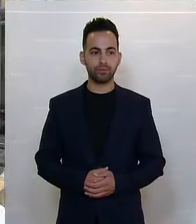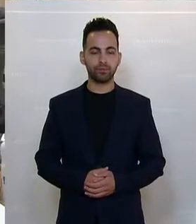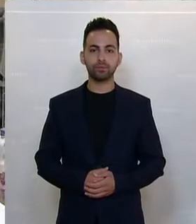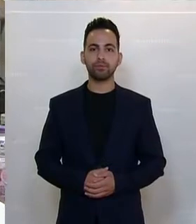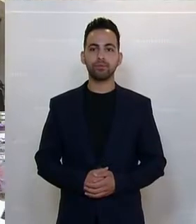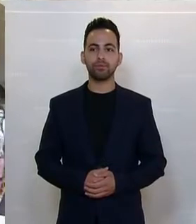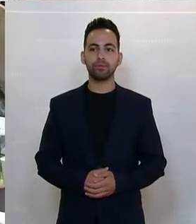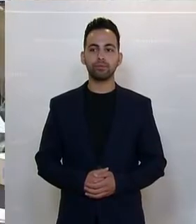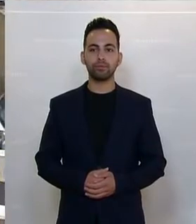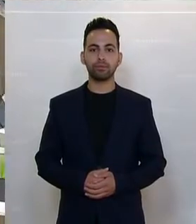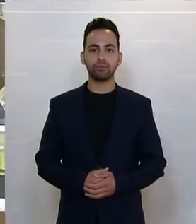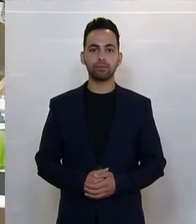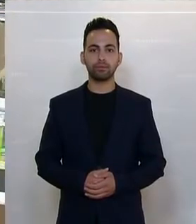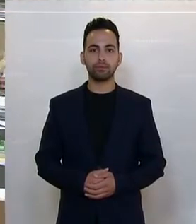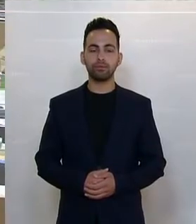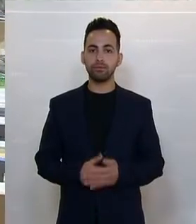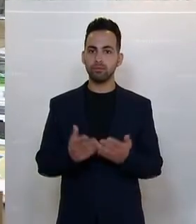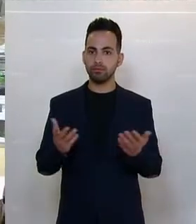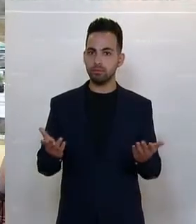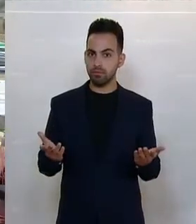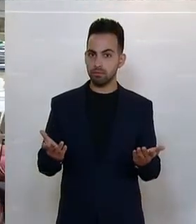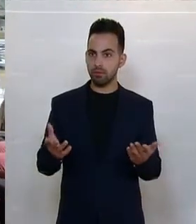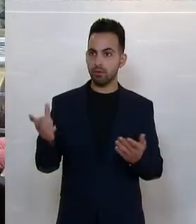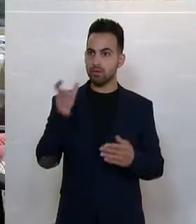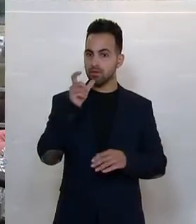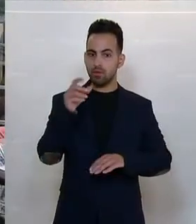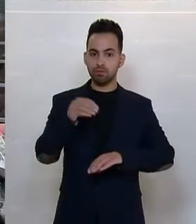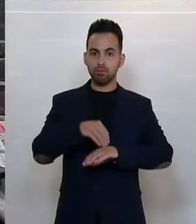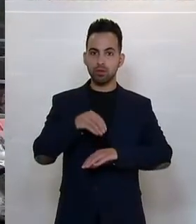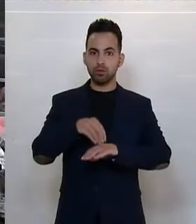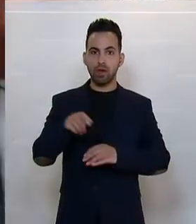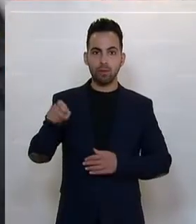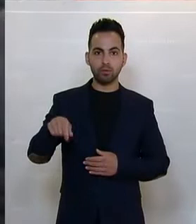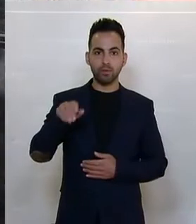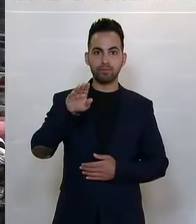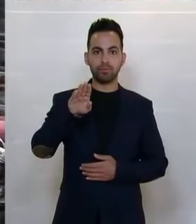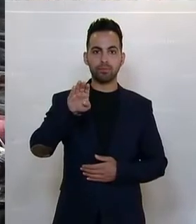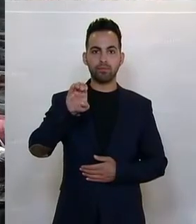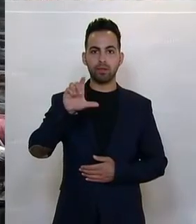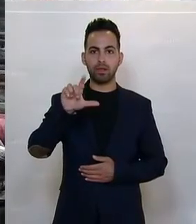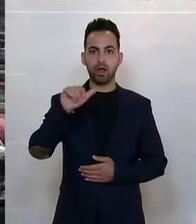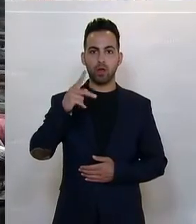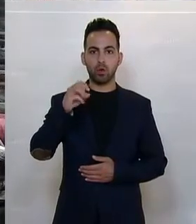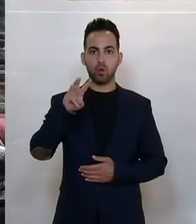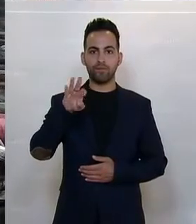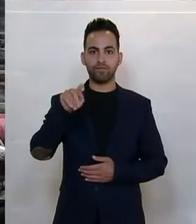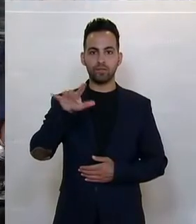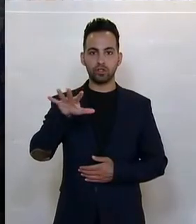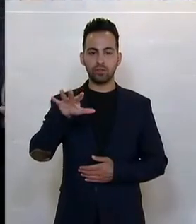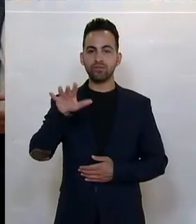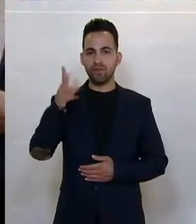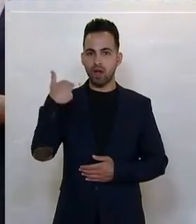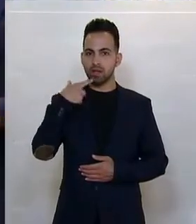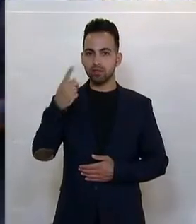Abgeordneter aus Niederösterreich. Ich der Wortmeldung der Frau Abgeordneten Belakowitsch darauf hingewiesen, dass ich mir den Zwischenruf